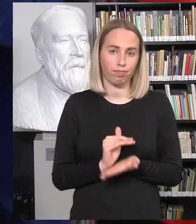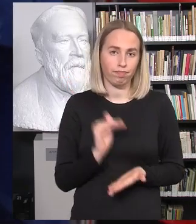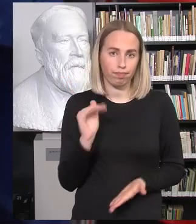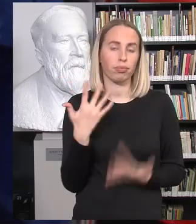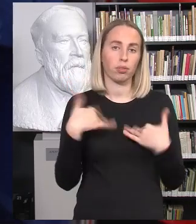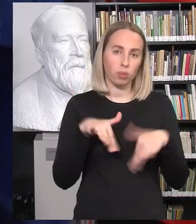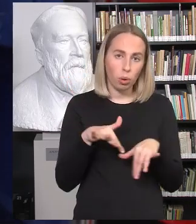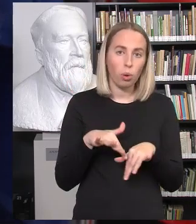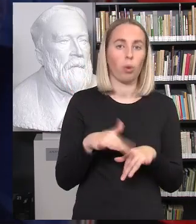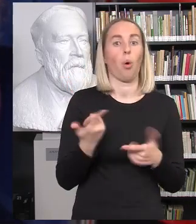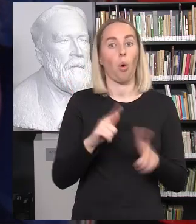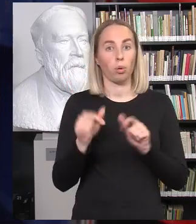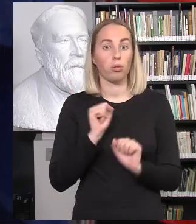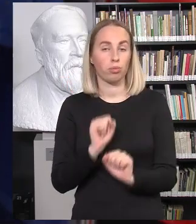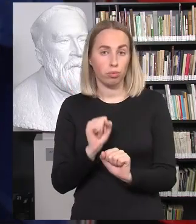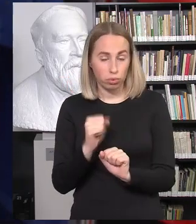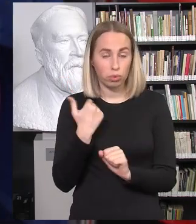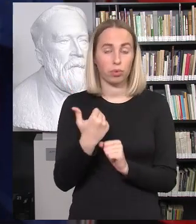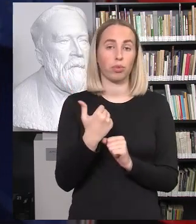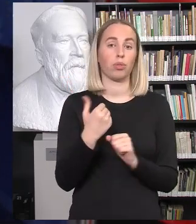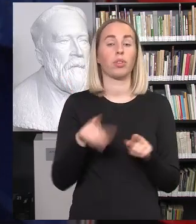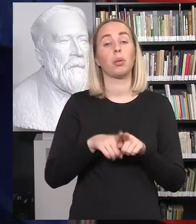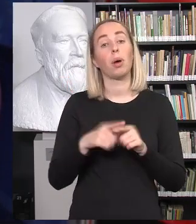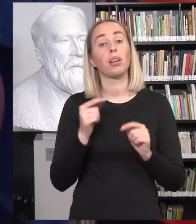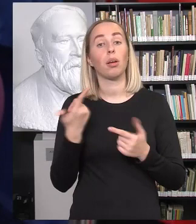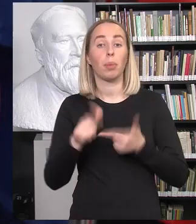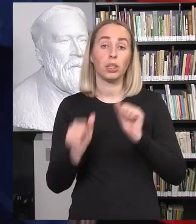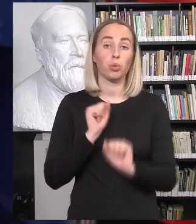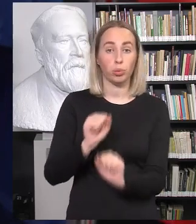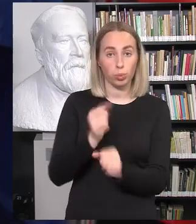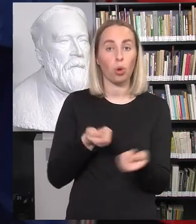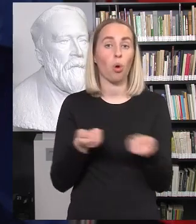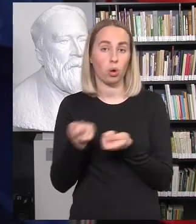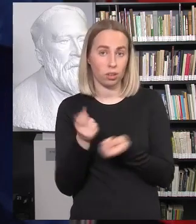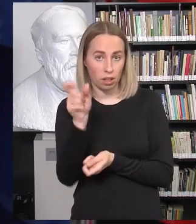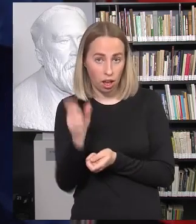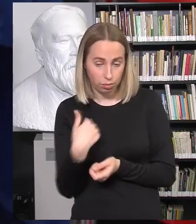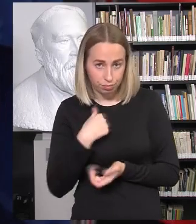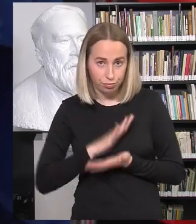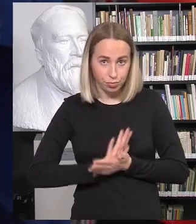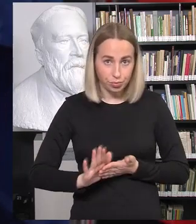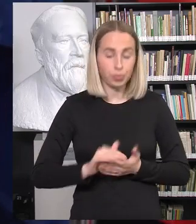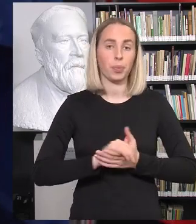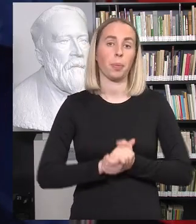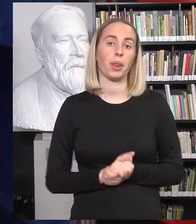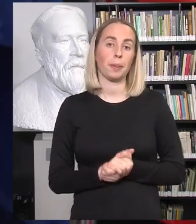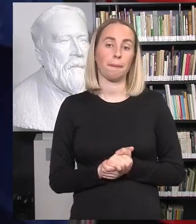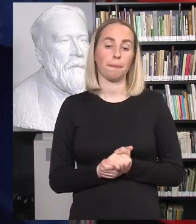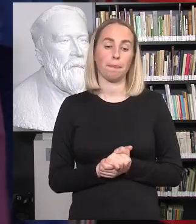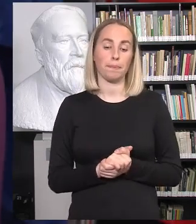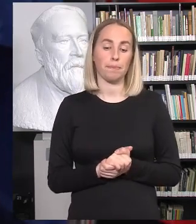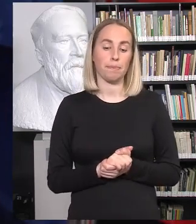kampanija ir kadangi su patyčių prevencijos programos, Frens koordinatoria Lietuvoje, tai